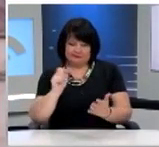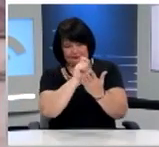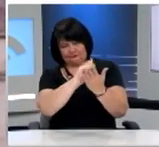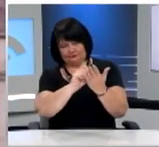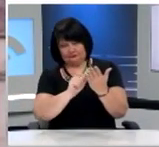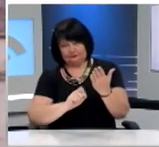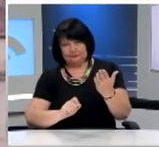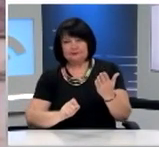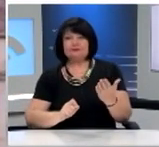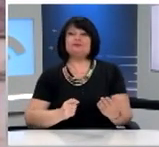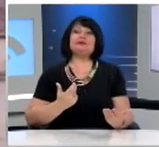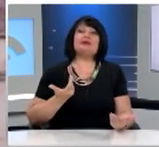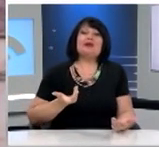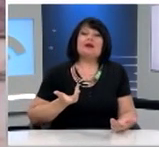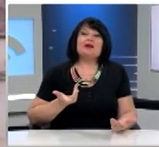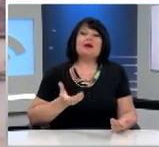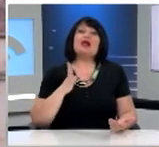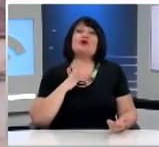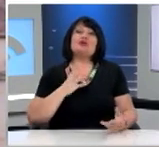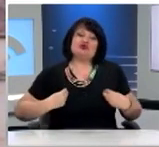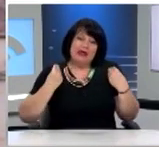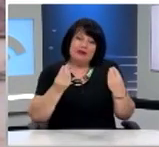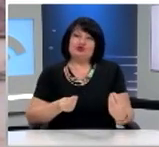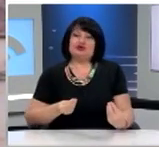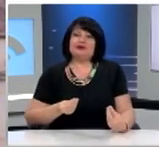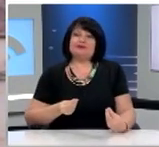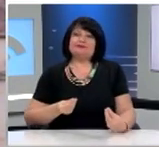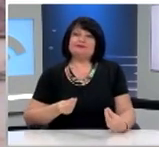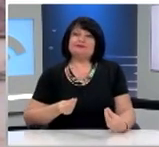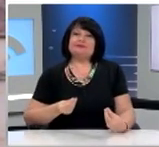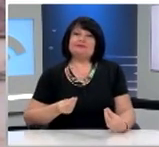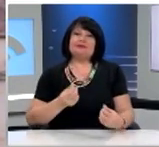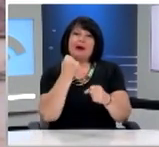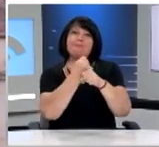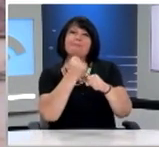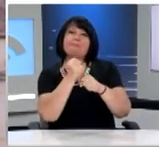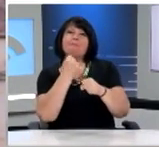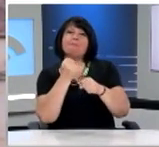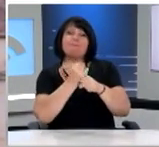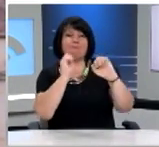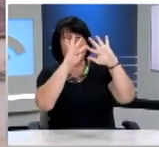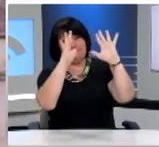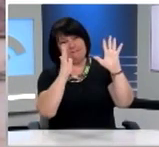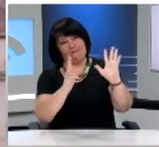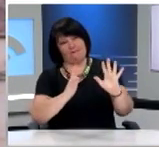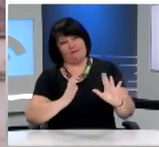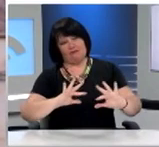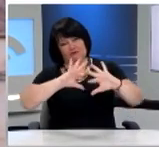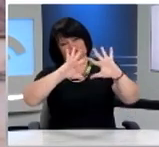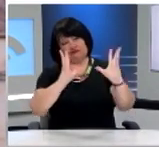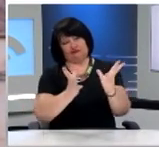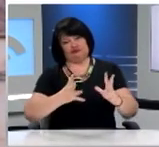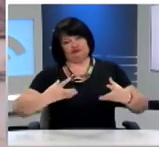στο μάρμαρο Την πιο πιστή